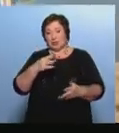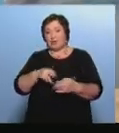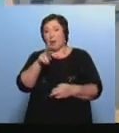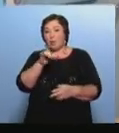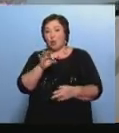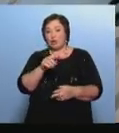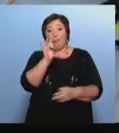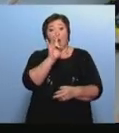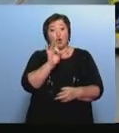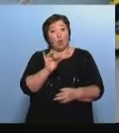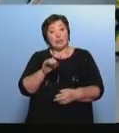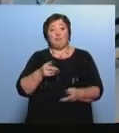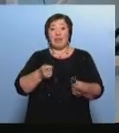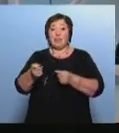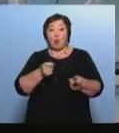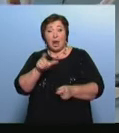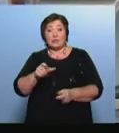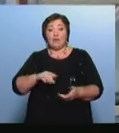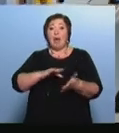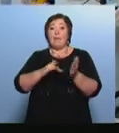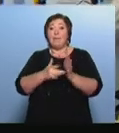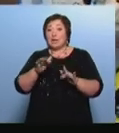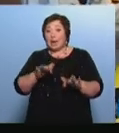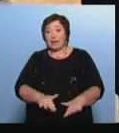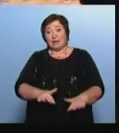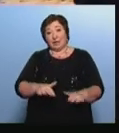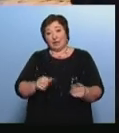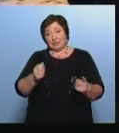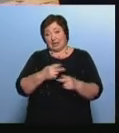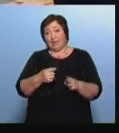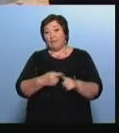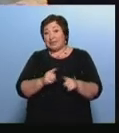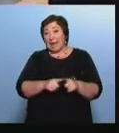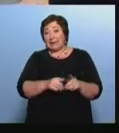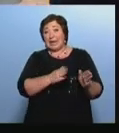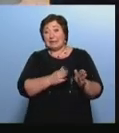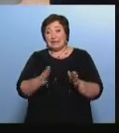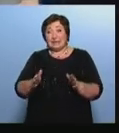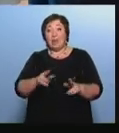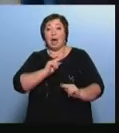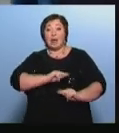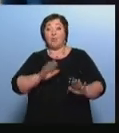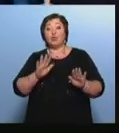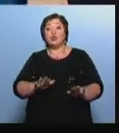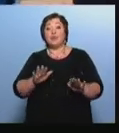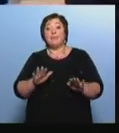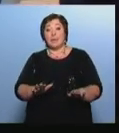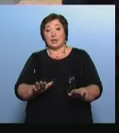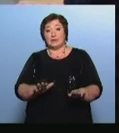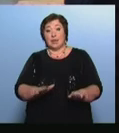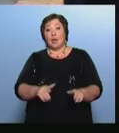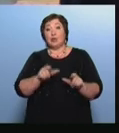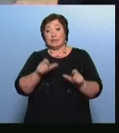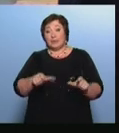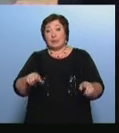роботов, манипуляторов Программировать автоматизированные системы Вот это как бы типовое рабочее место То есть вот у нас ребята будут